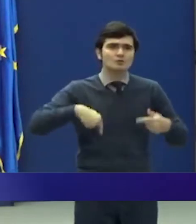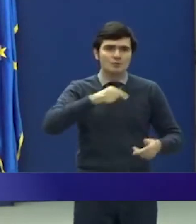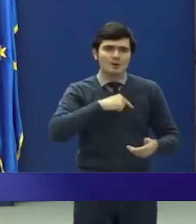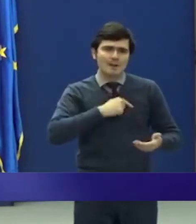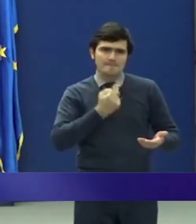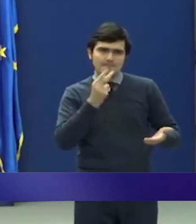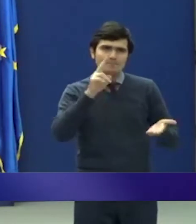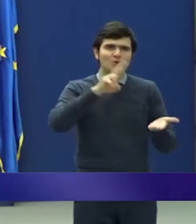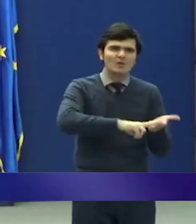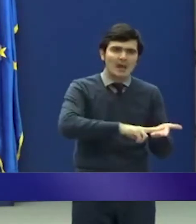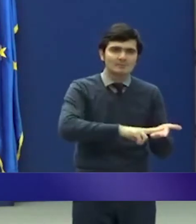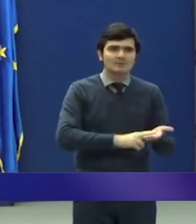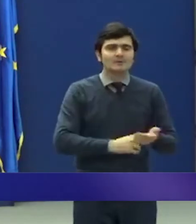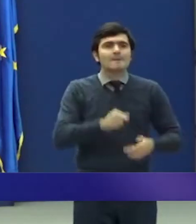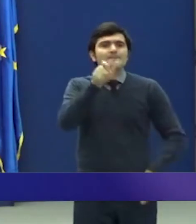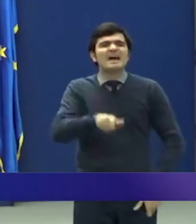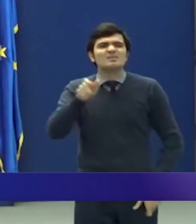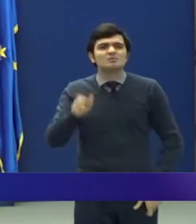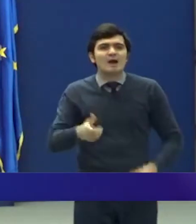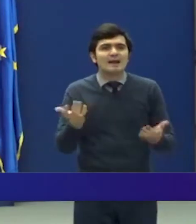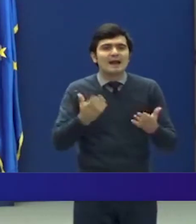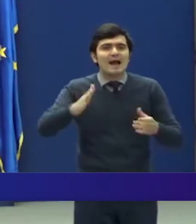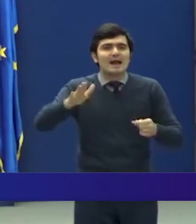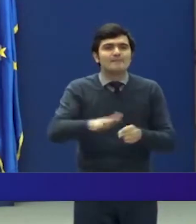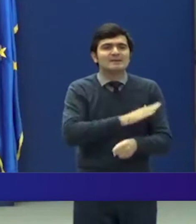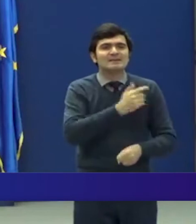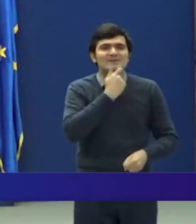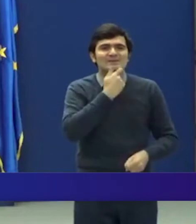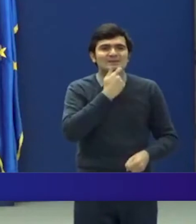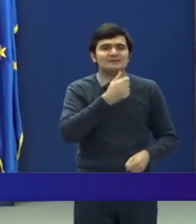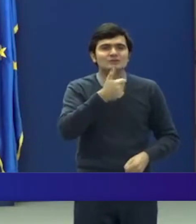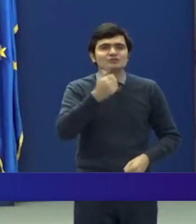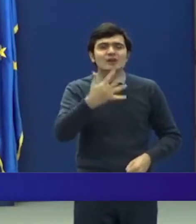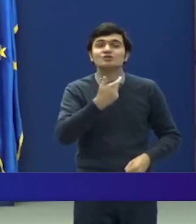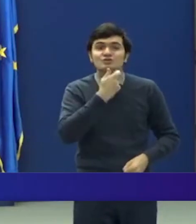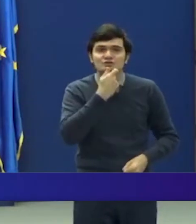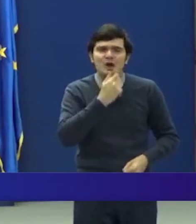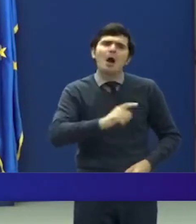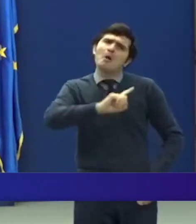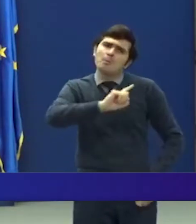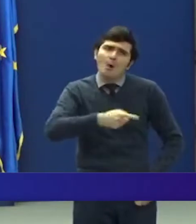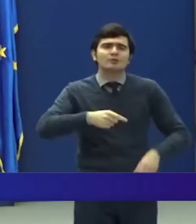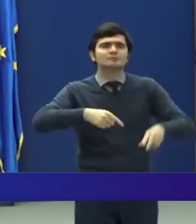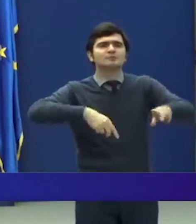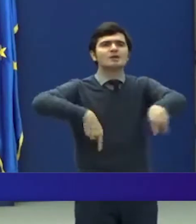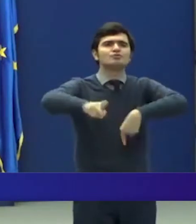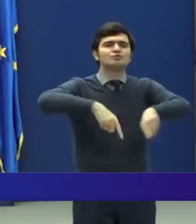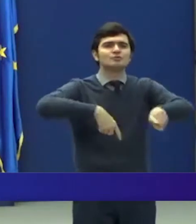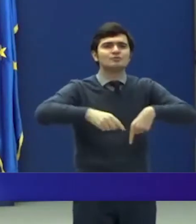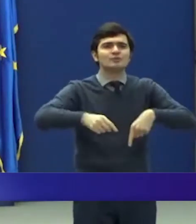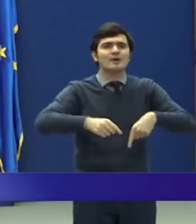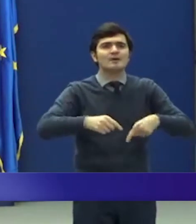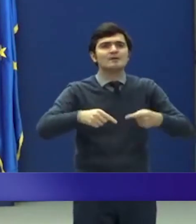prevăzut că persoanele care au împlinit vârsta de 65 de ani pot circula în